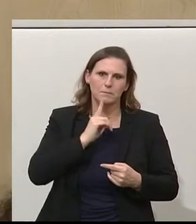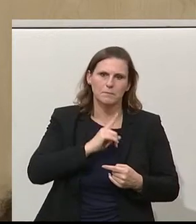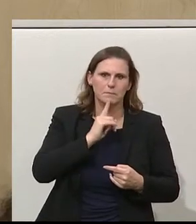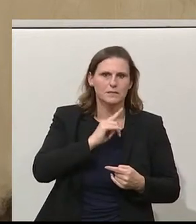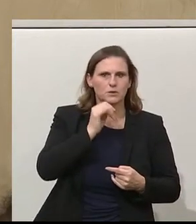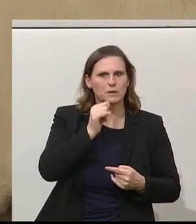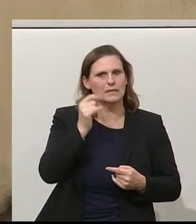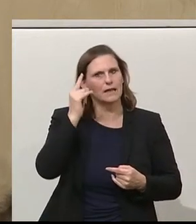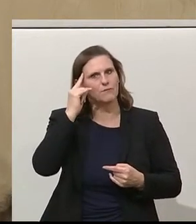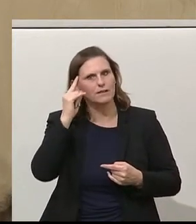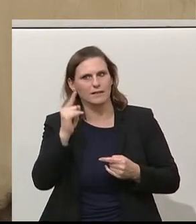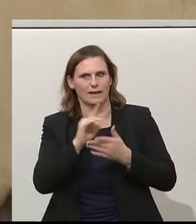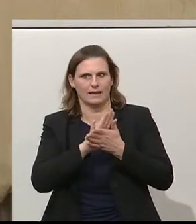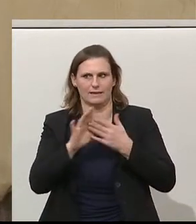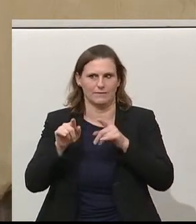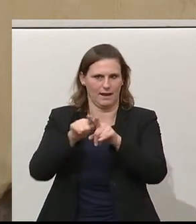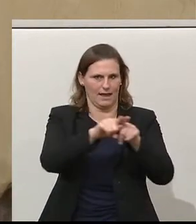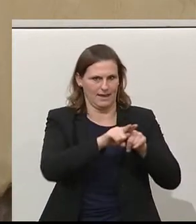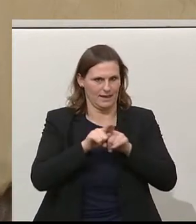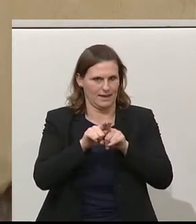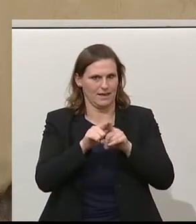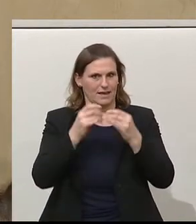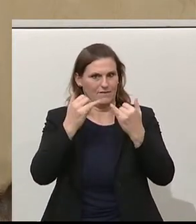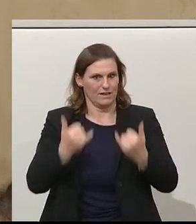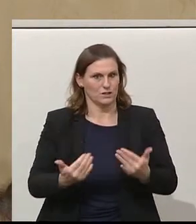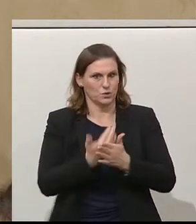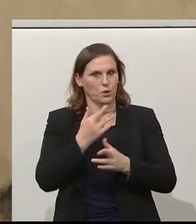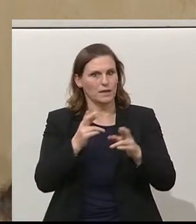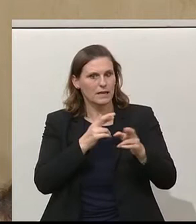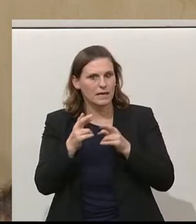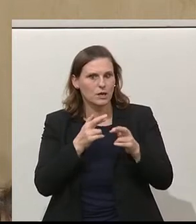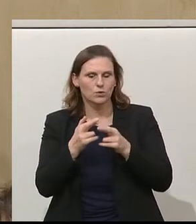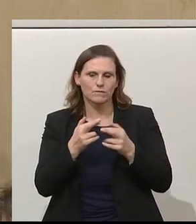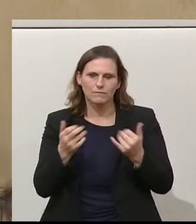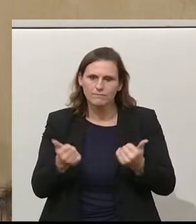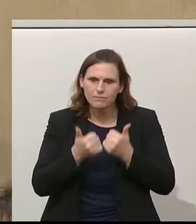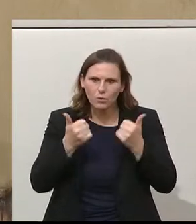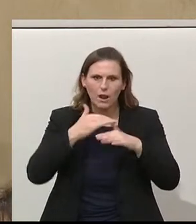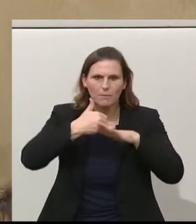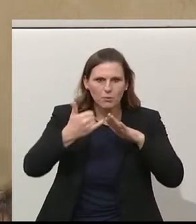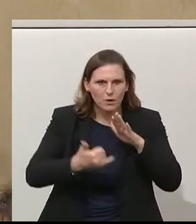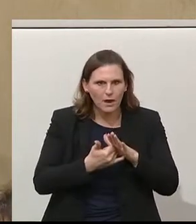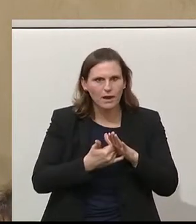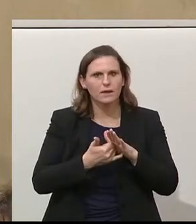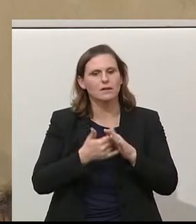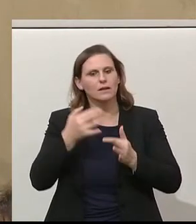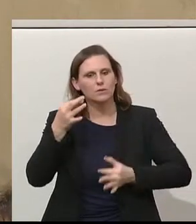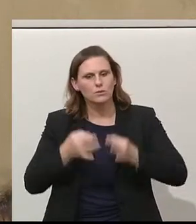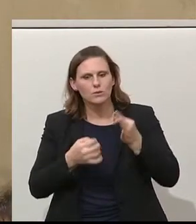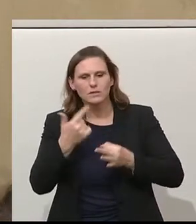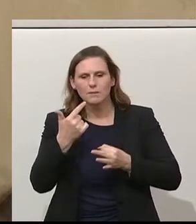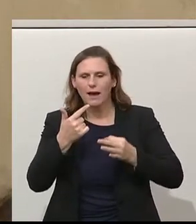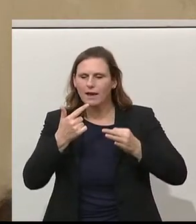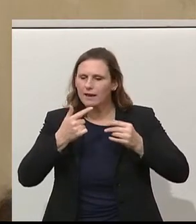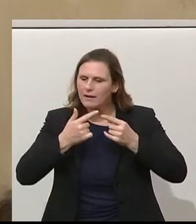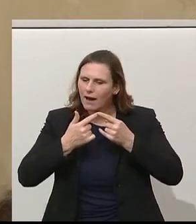Denkspektrums. Und dass insofern die neue Regierung ein spannendes, wie unerhörtes Projekt sei der Versuch, aus zwei völlig unterschiedlichen